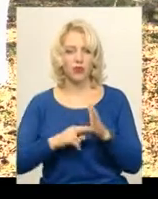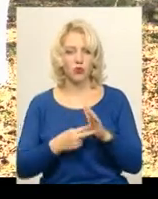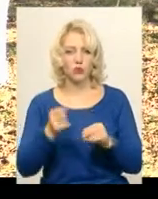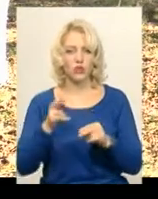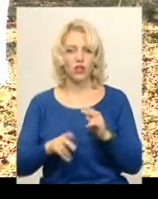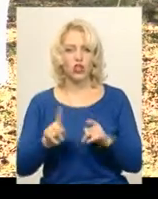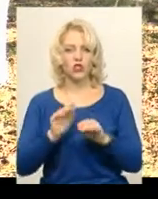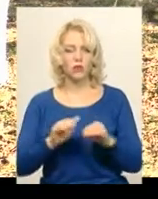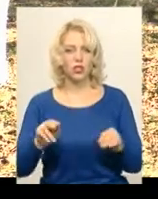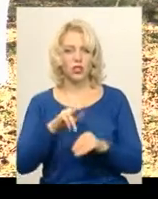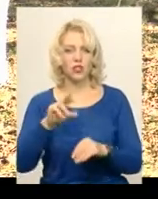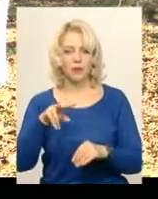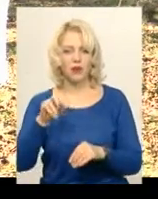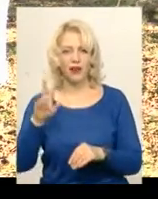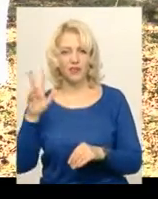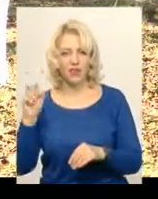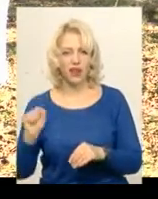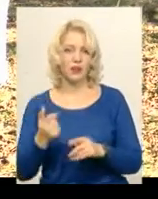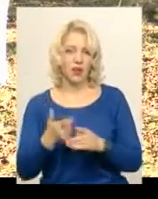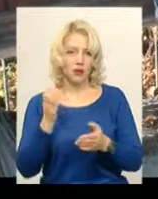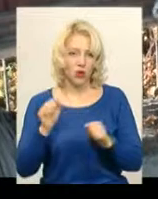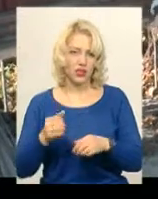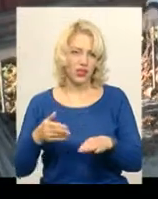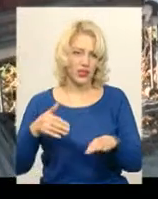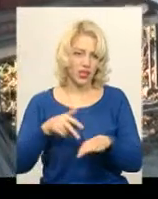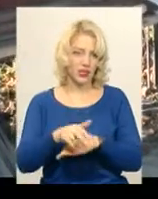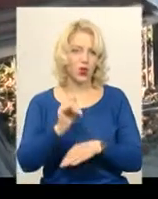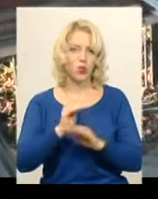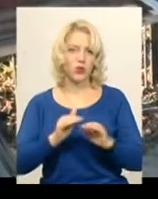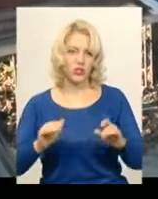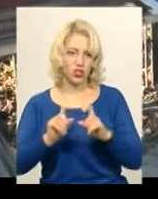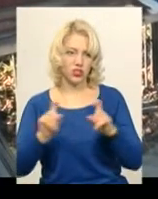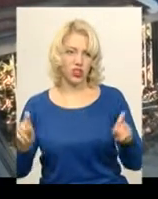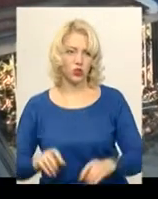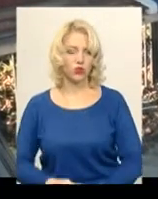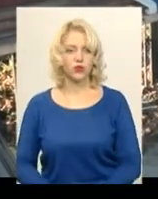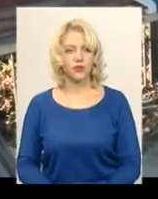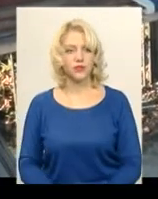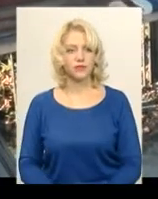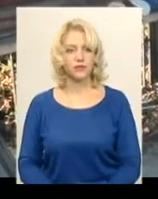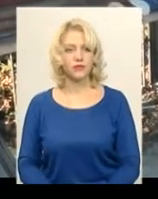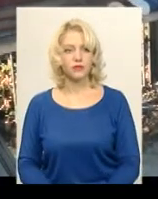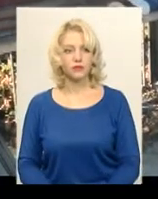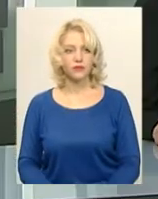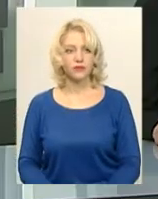мали свій садочок і зайшли в відкриті двері. Світлана Поробок, Юрій Чорний, Новини, Поділя, Центр.